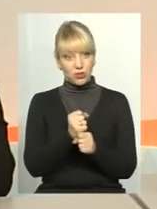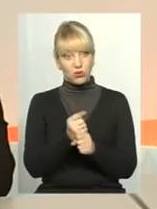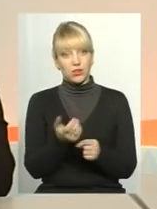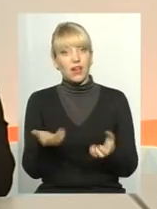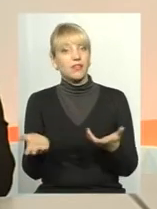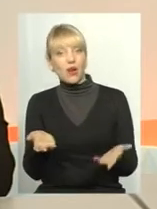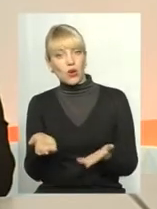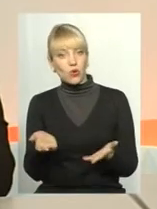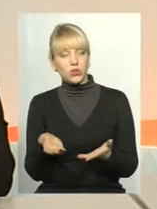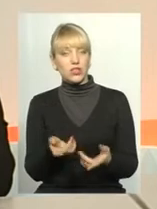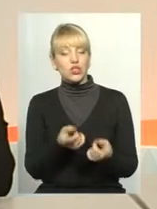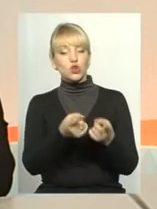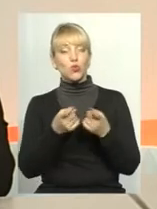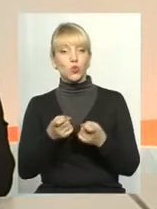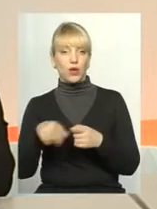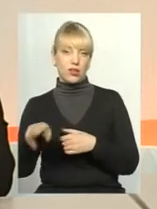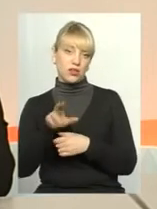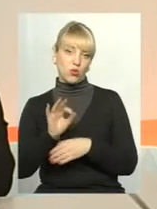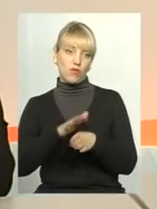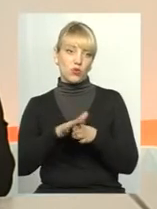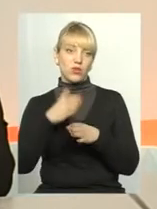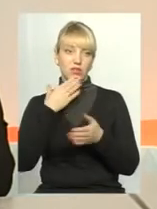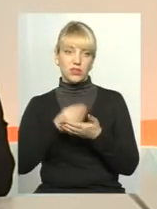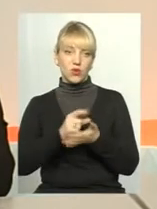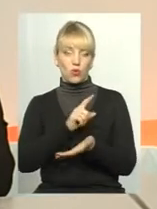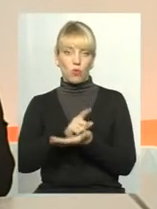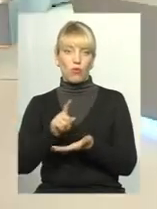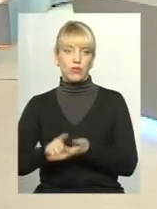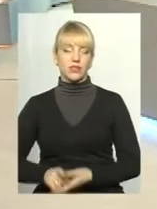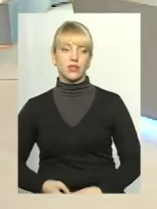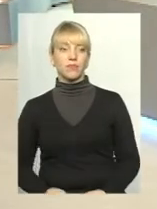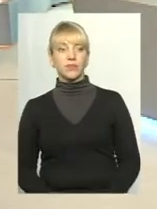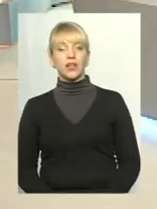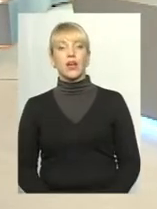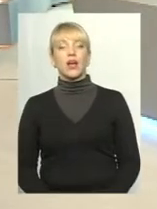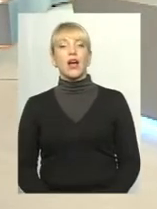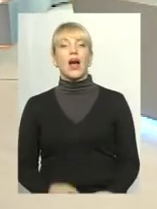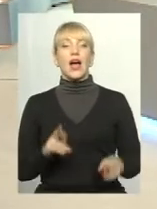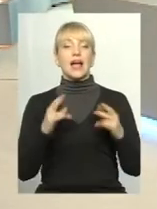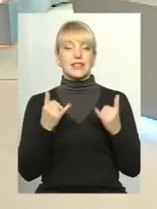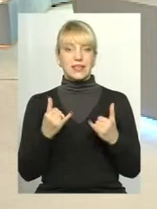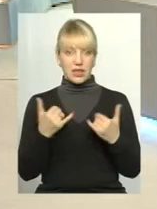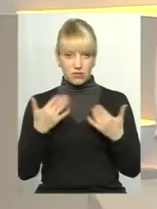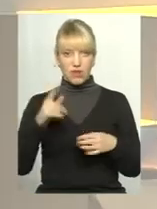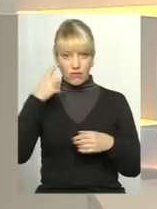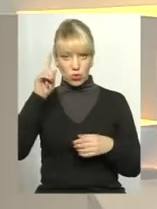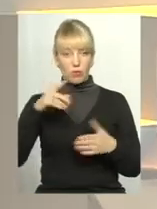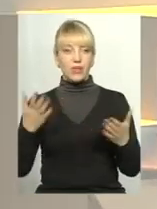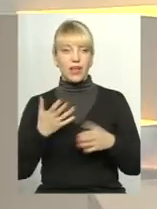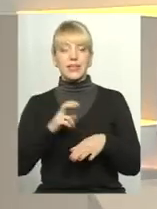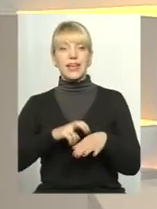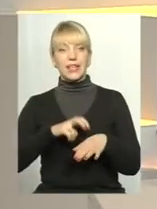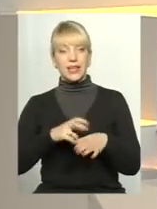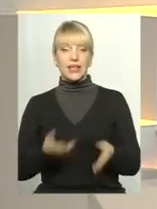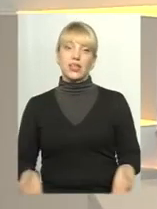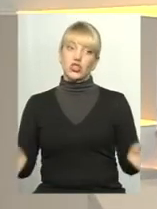спонукати до виконання своїх обов'язків. А на зараз вже відомо, які лікарі лишаються